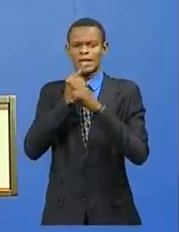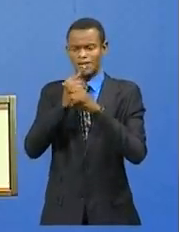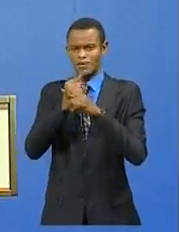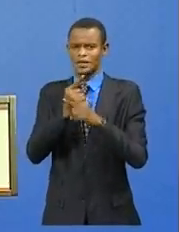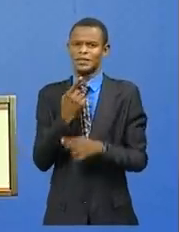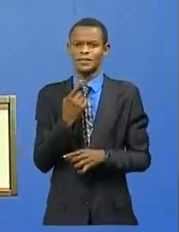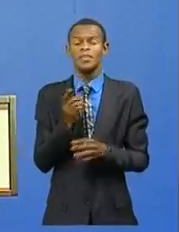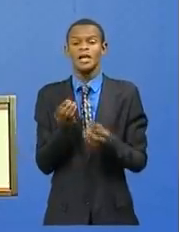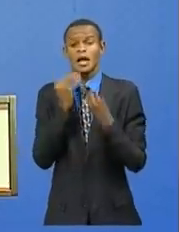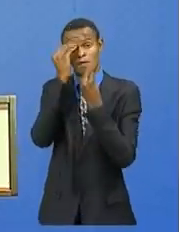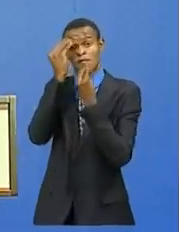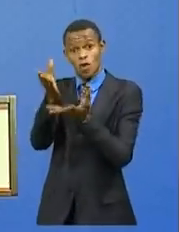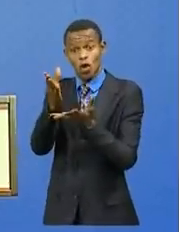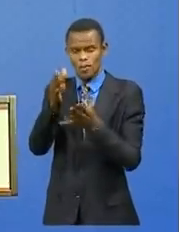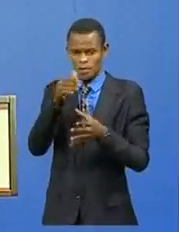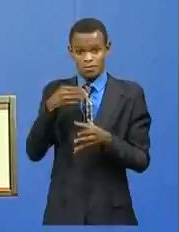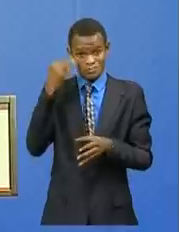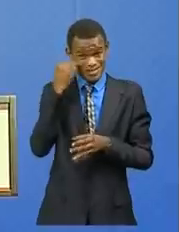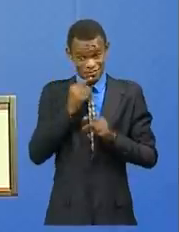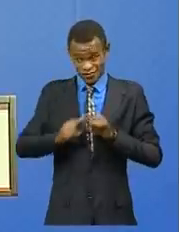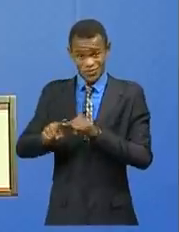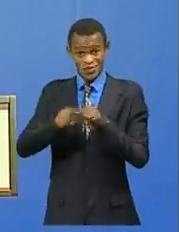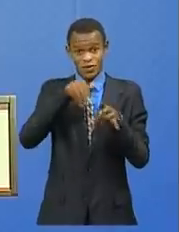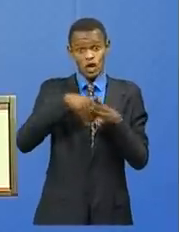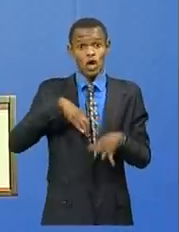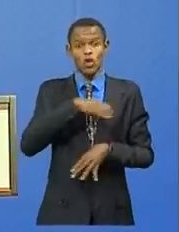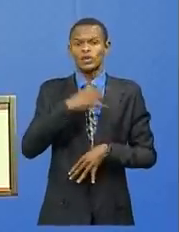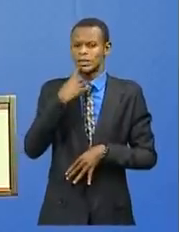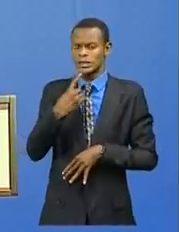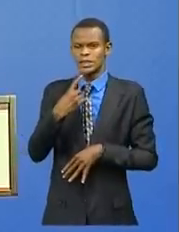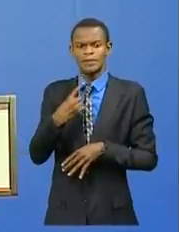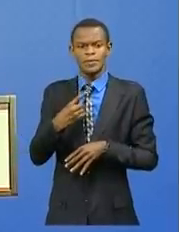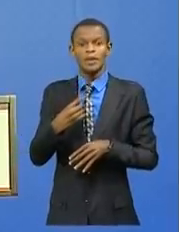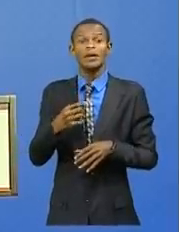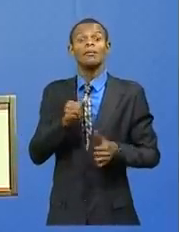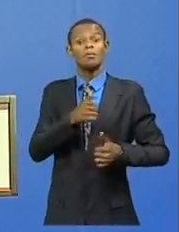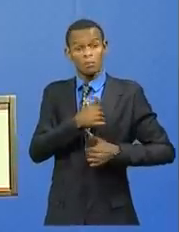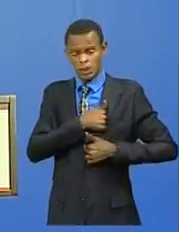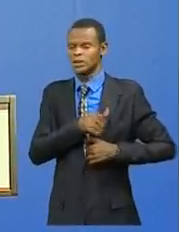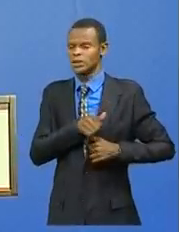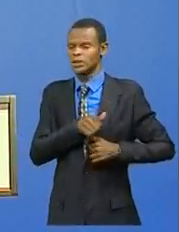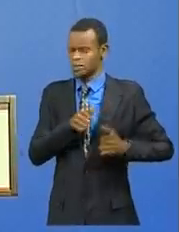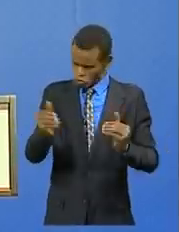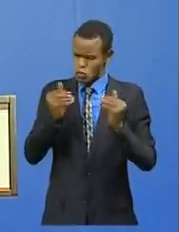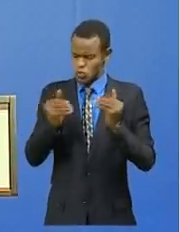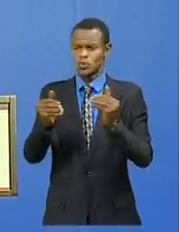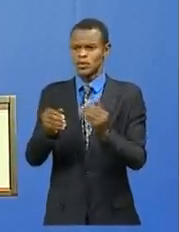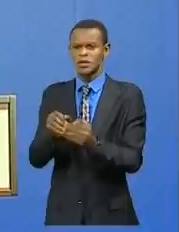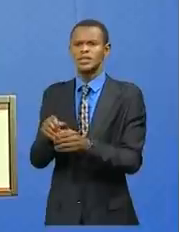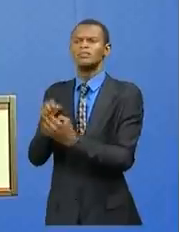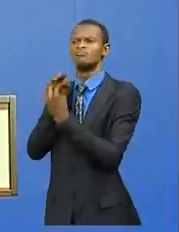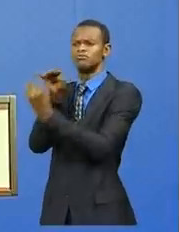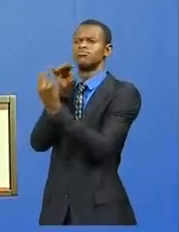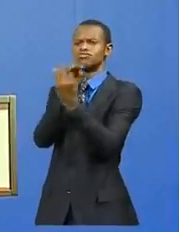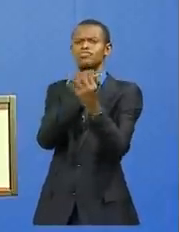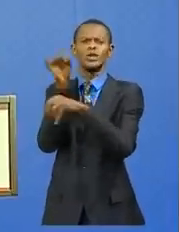Conseil de la poursuite des opérations militaires dans les deux provinces sous état de siège. Au sujet